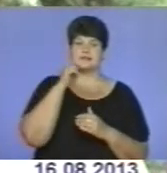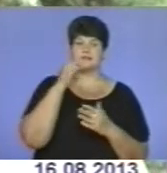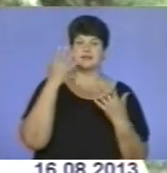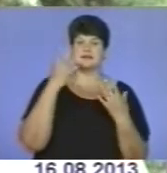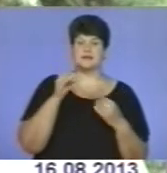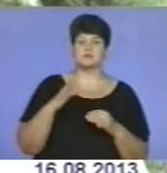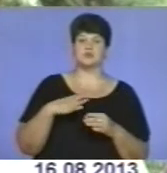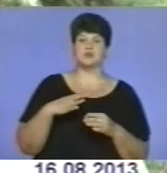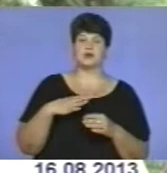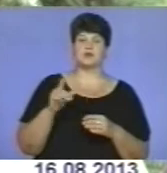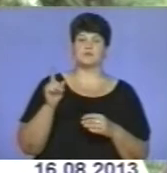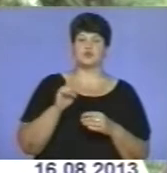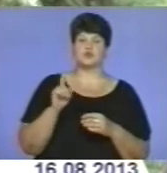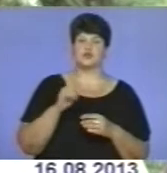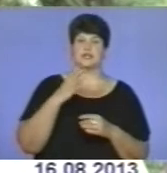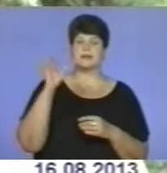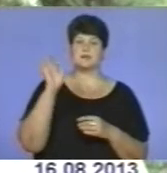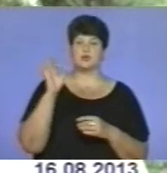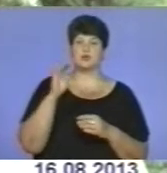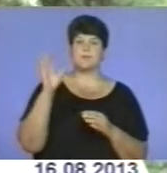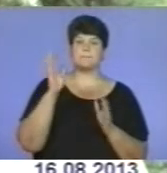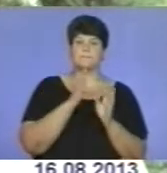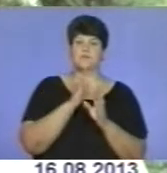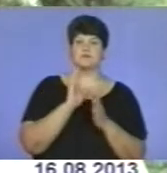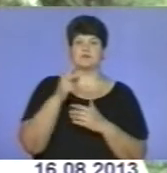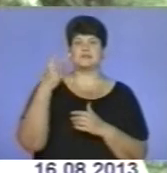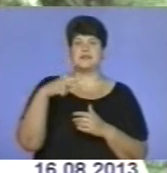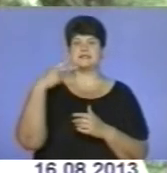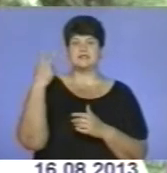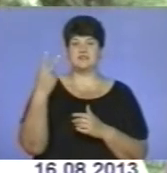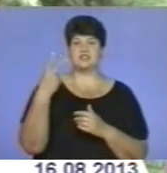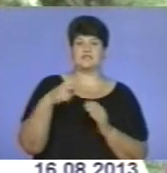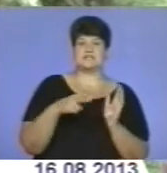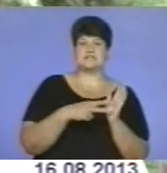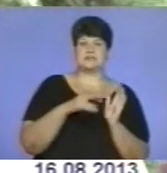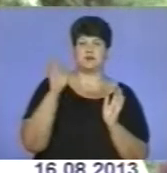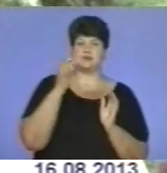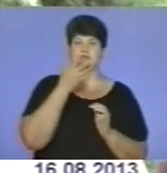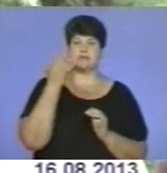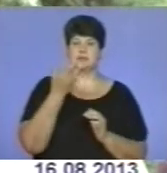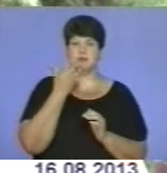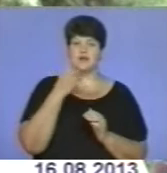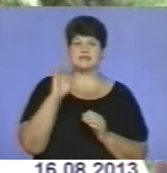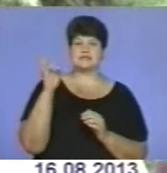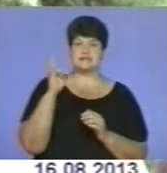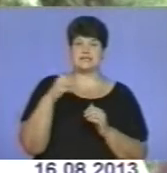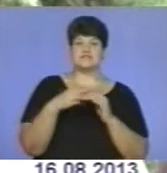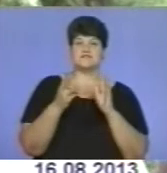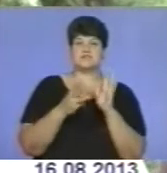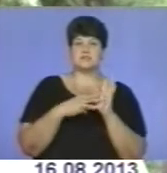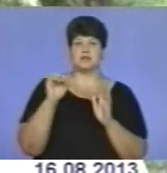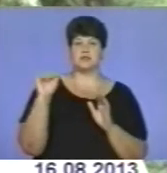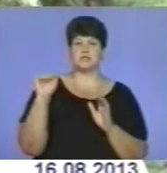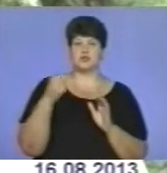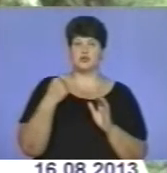очікуємо, що температури повітря піднімуться до 22-27 градусів тепла. І з неділі, з 18 серпня